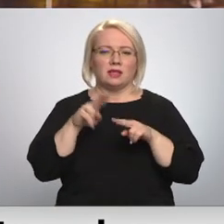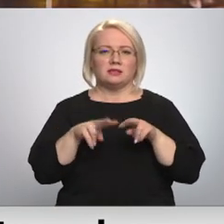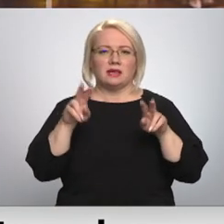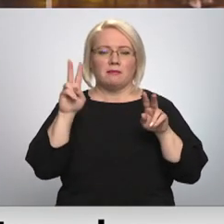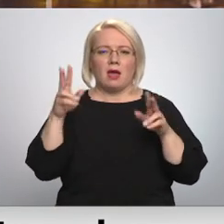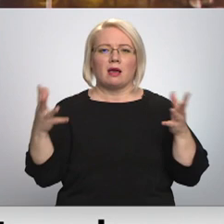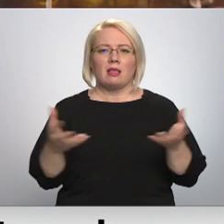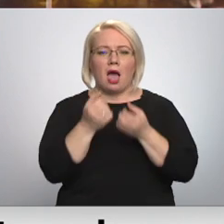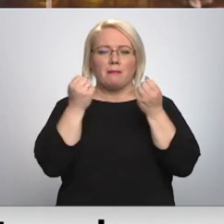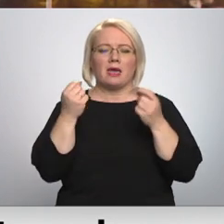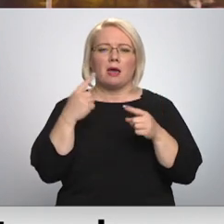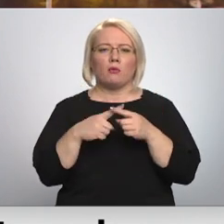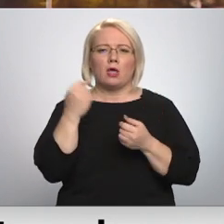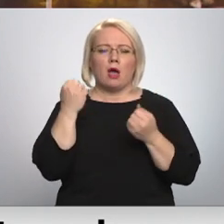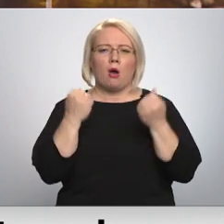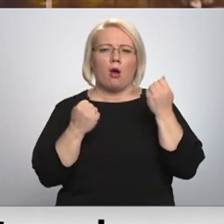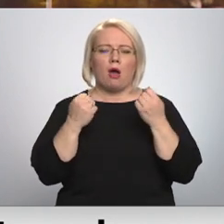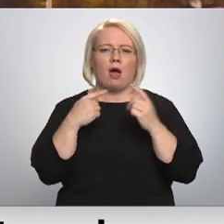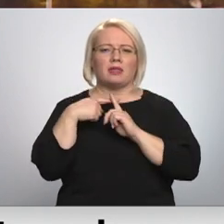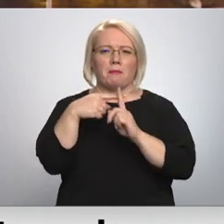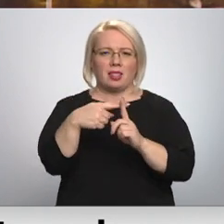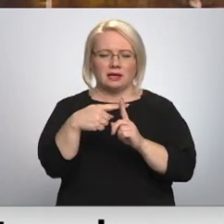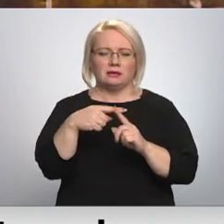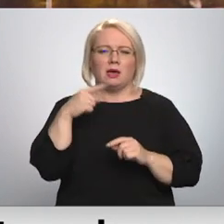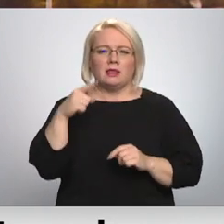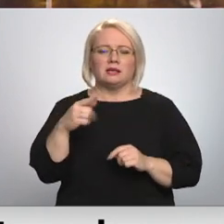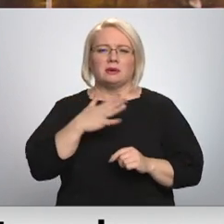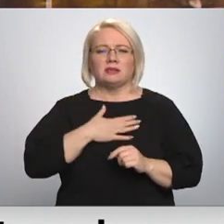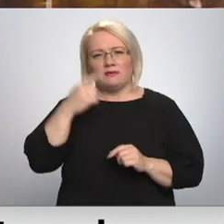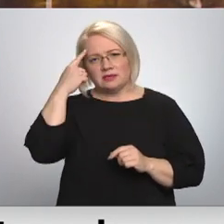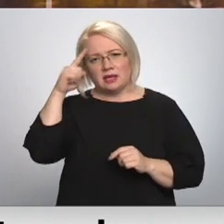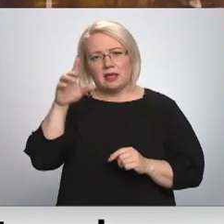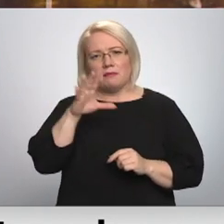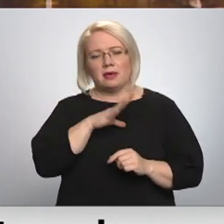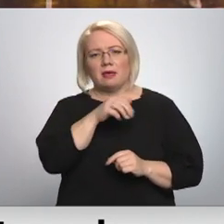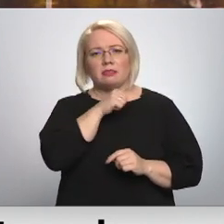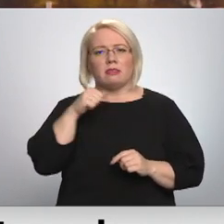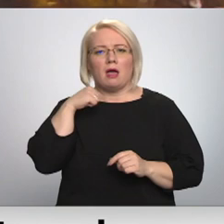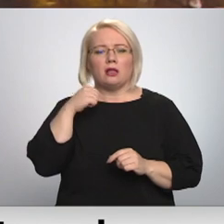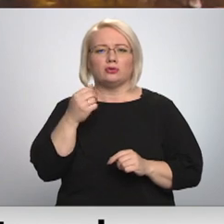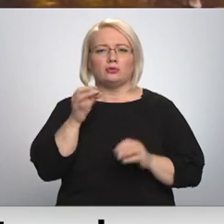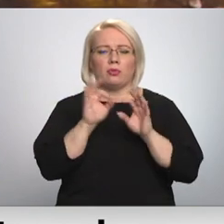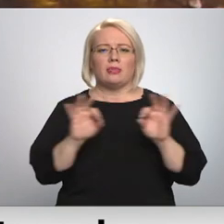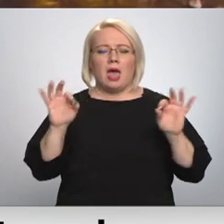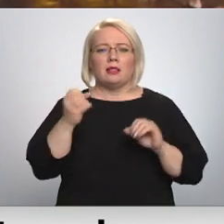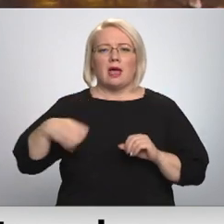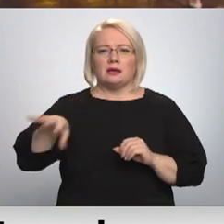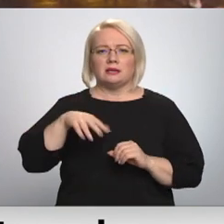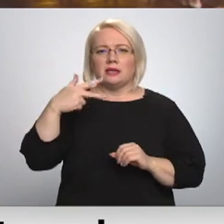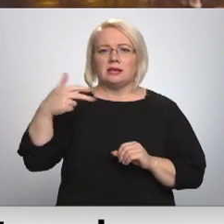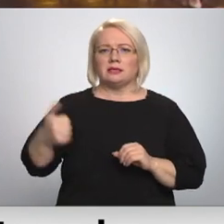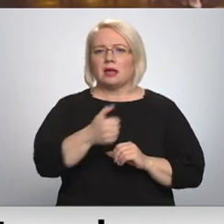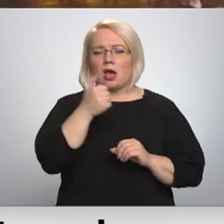ātrējai palīdzībai. Būvniecība izvēlētajās Zemes gabalā pēc savas inicitīvas bijusīja Talsu daļdārzniece 30 gadus